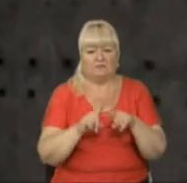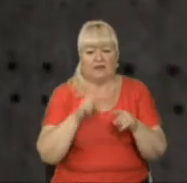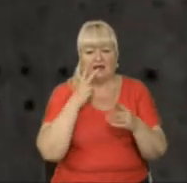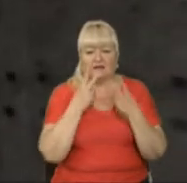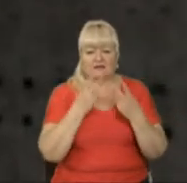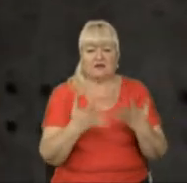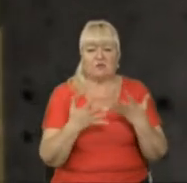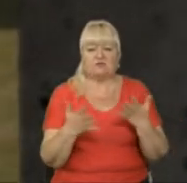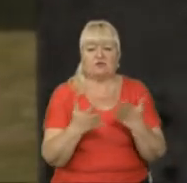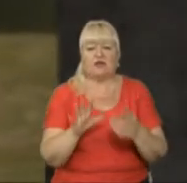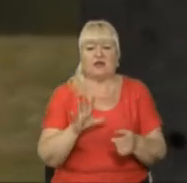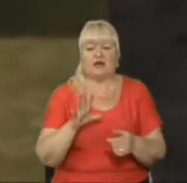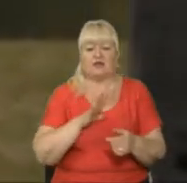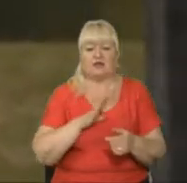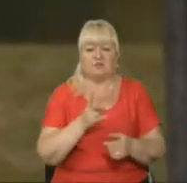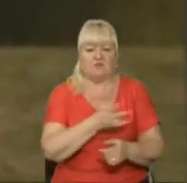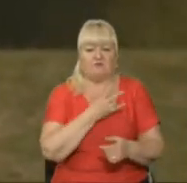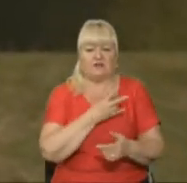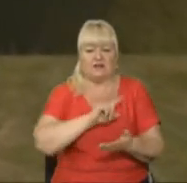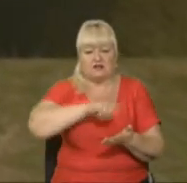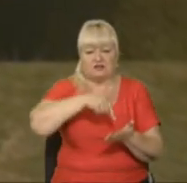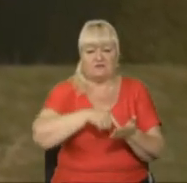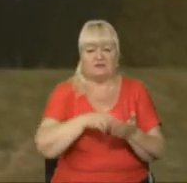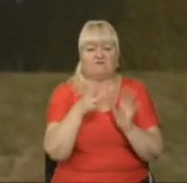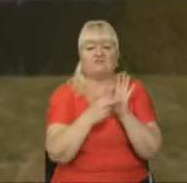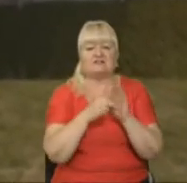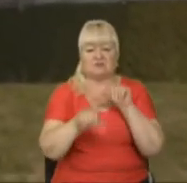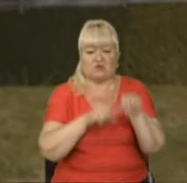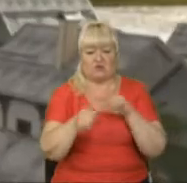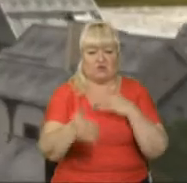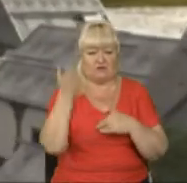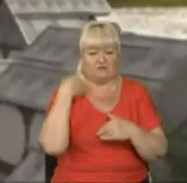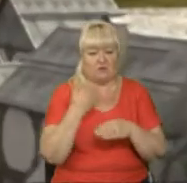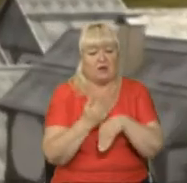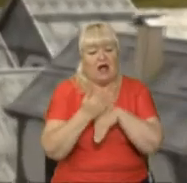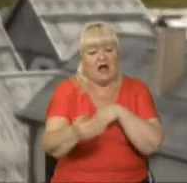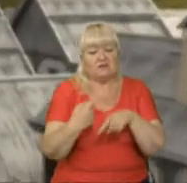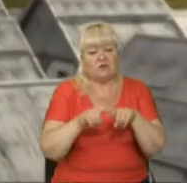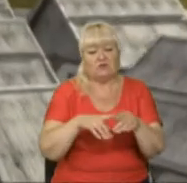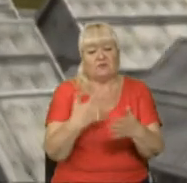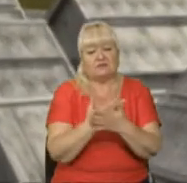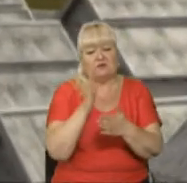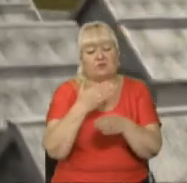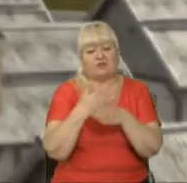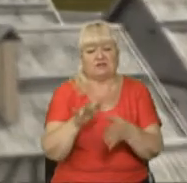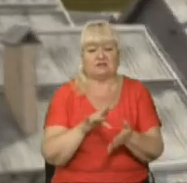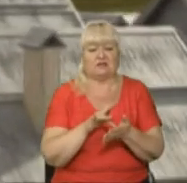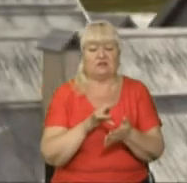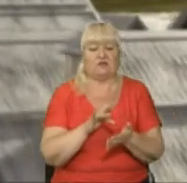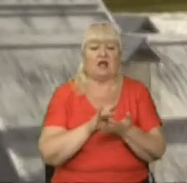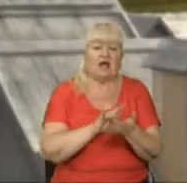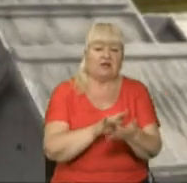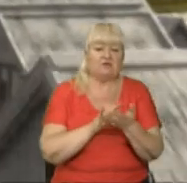того, яким був княжий Звенигород майже 800 років тому. Згодом це відео має стати частиною екскурсії історико